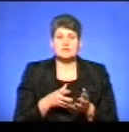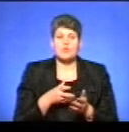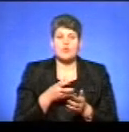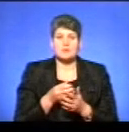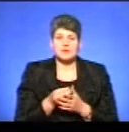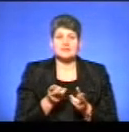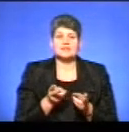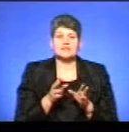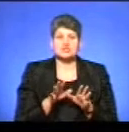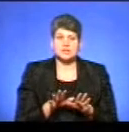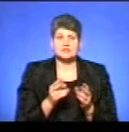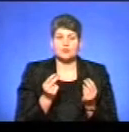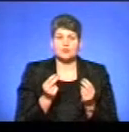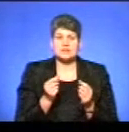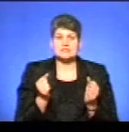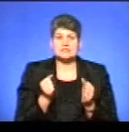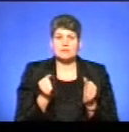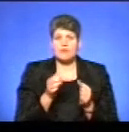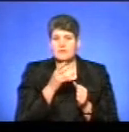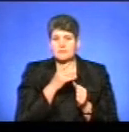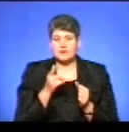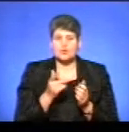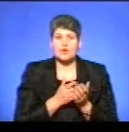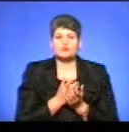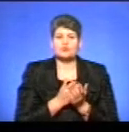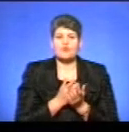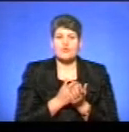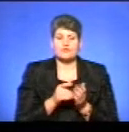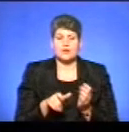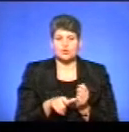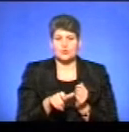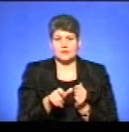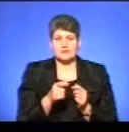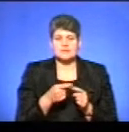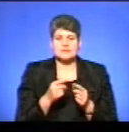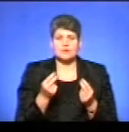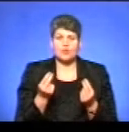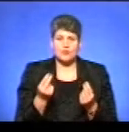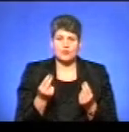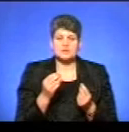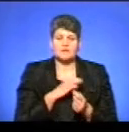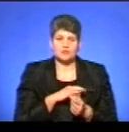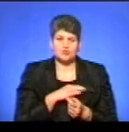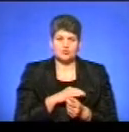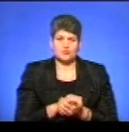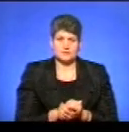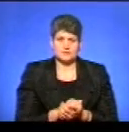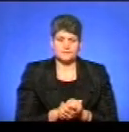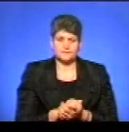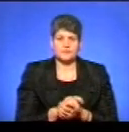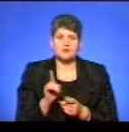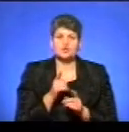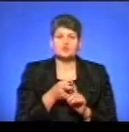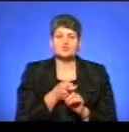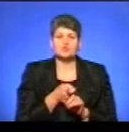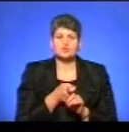Залишилися кошти на зимовий період на обслуговування доріг. Ці кошти використовуються. Що